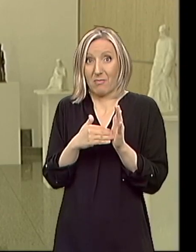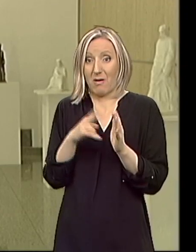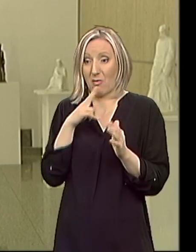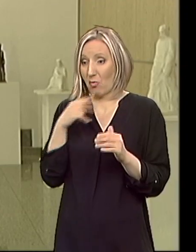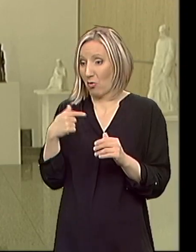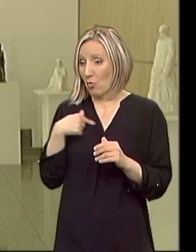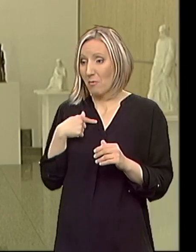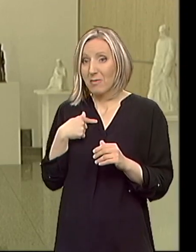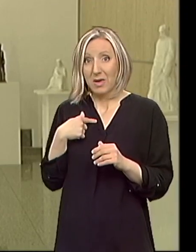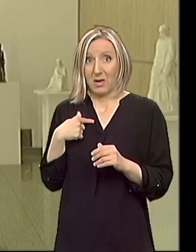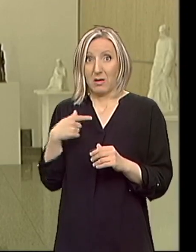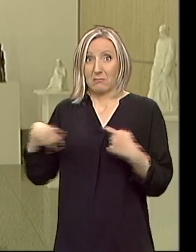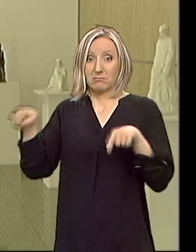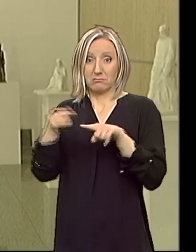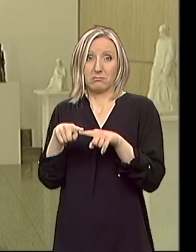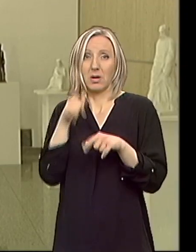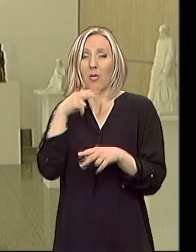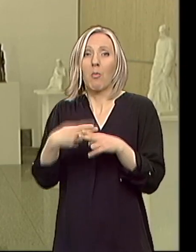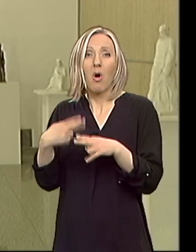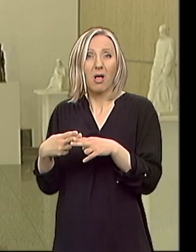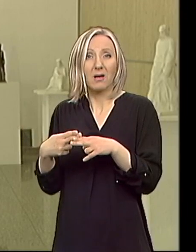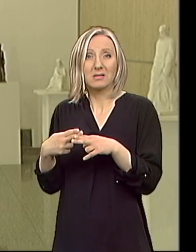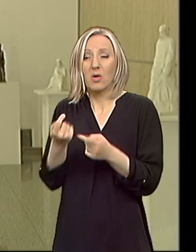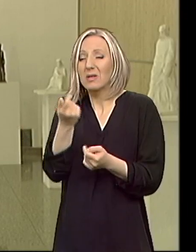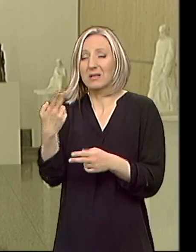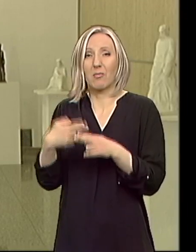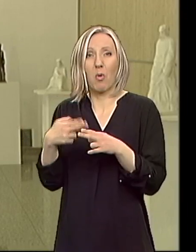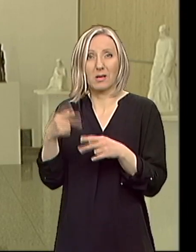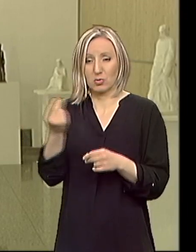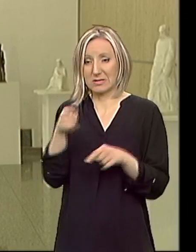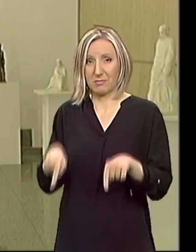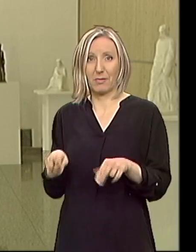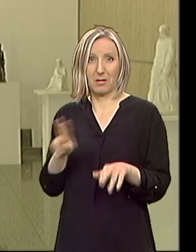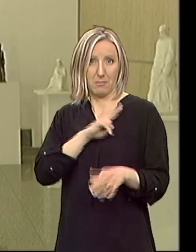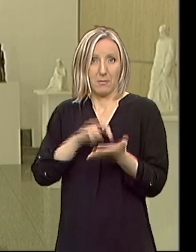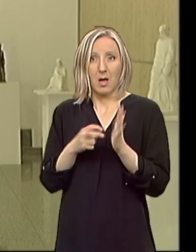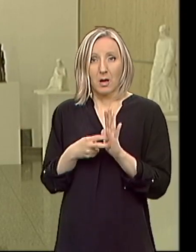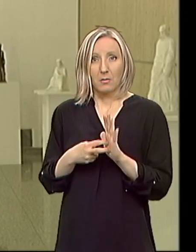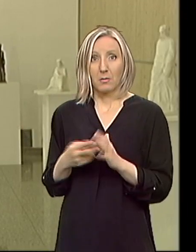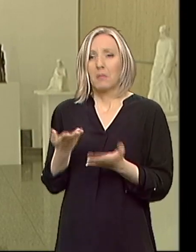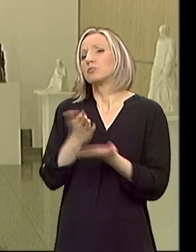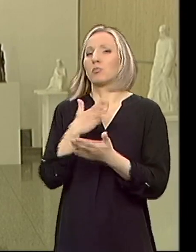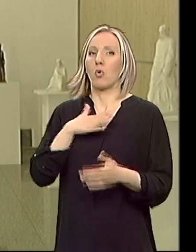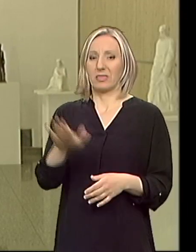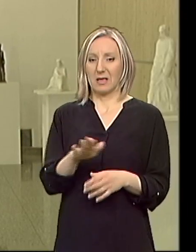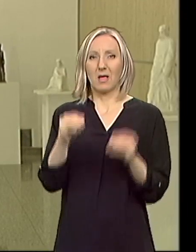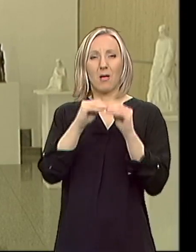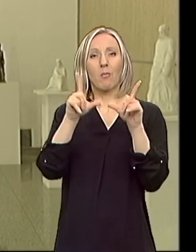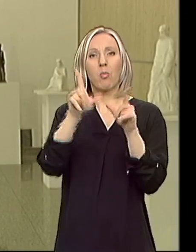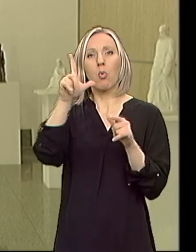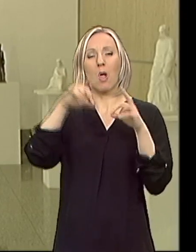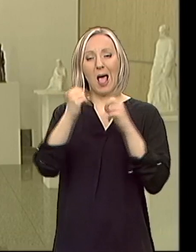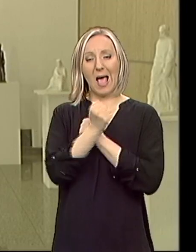od redkih bolesti u Srbiji susreću. U slučaju, recimo, mog deteta koji je bolio od bulozne